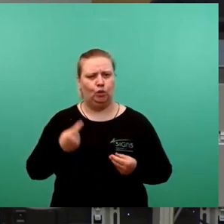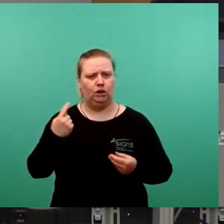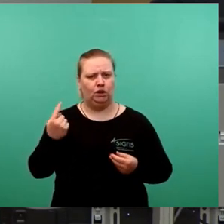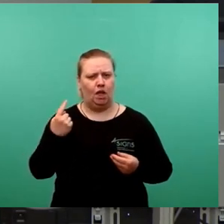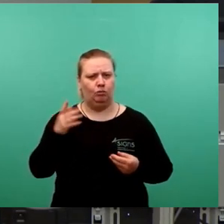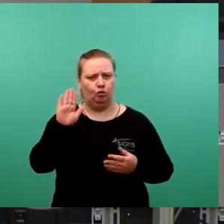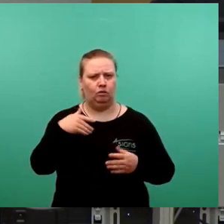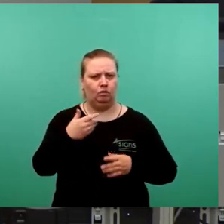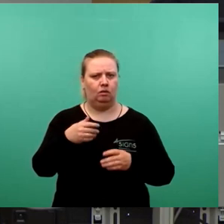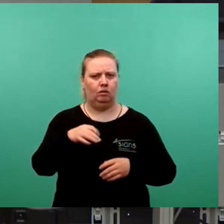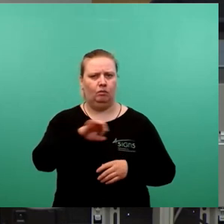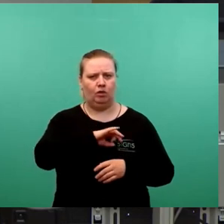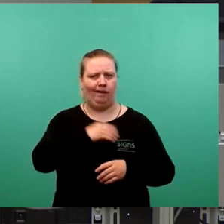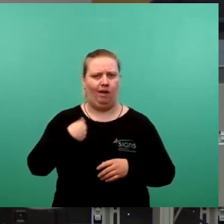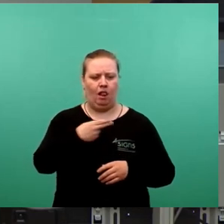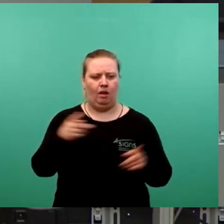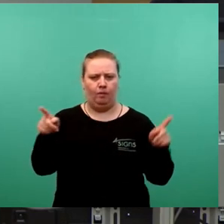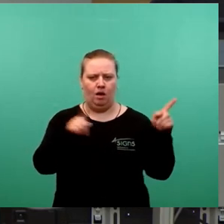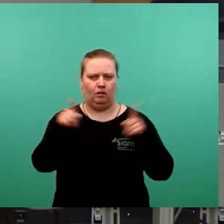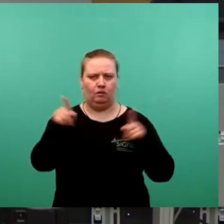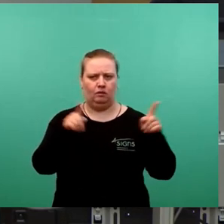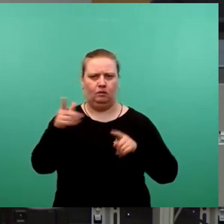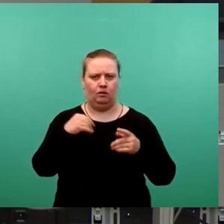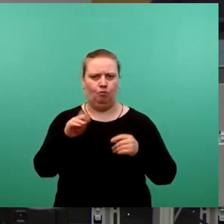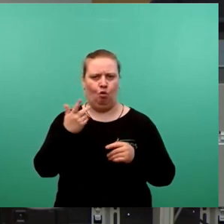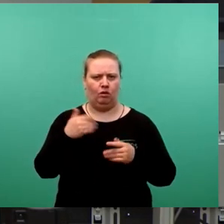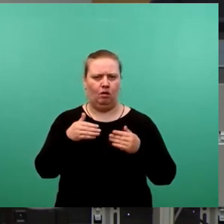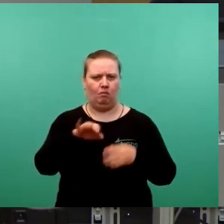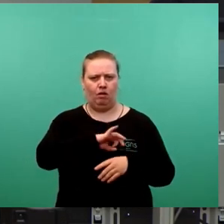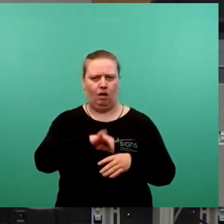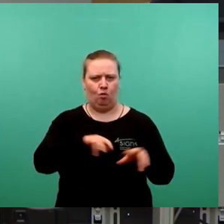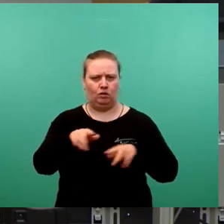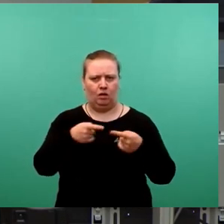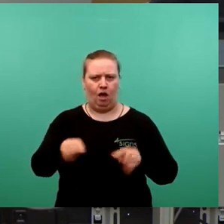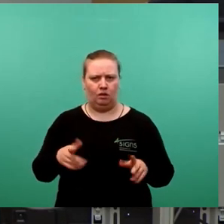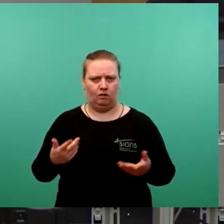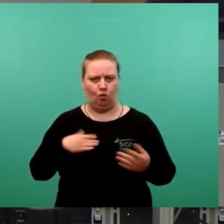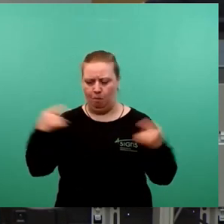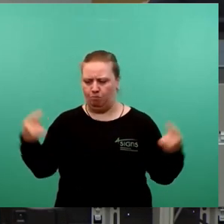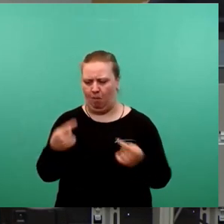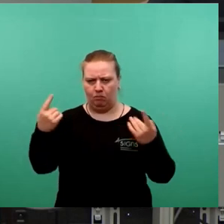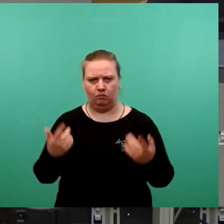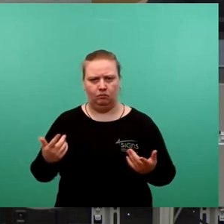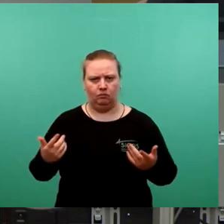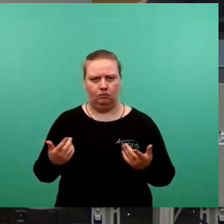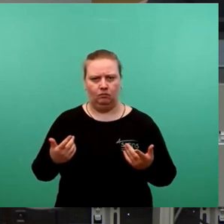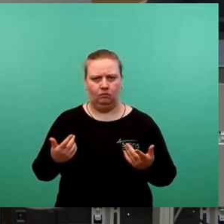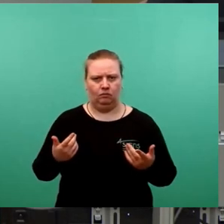Parteifreund, Herr Hilbert, wären in völlig unterschiedlichen Parteien organisiert, so wie die gegeneinander gearbeitet haben.